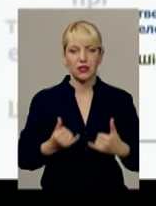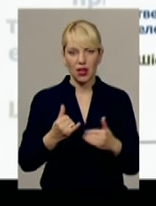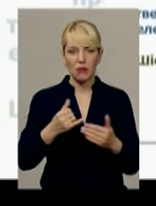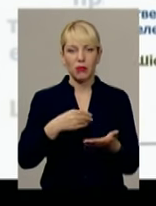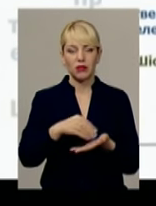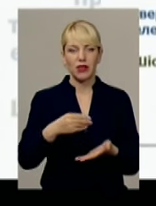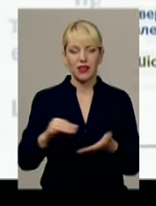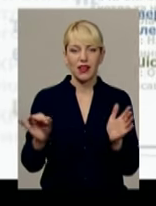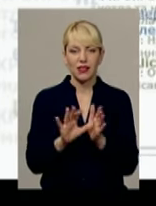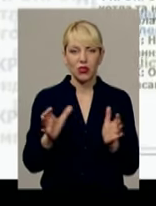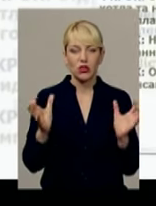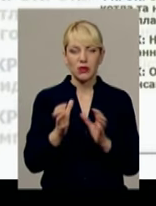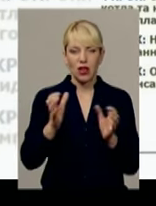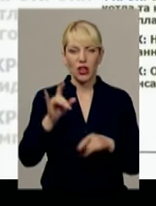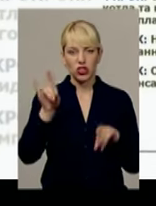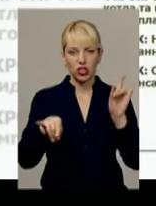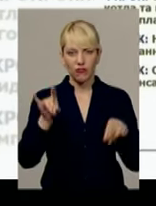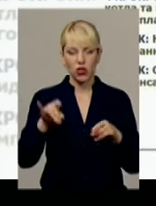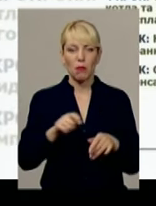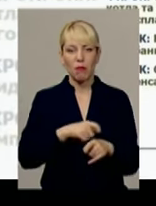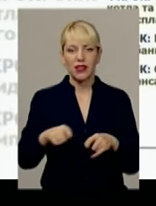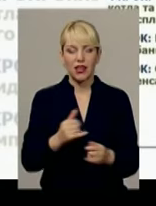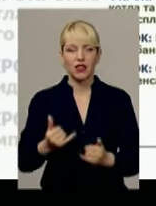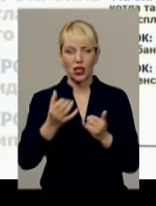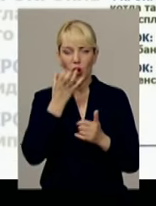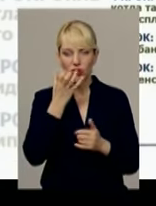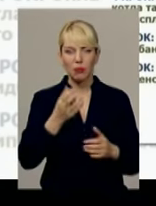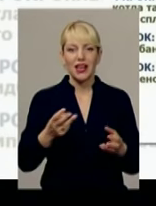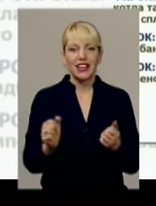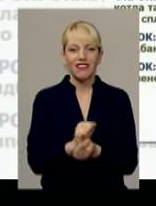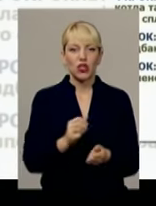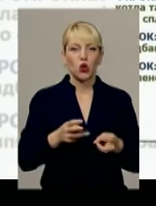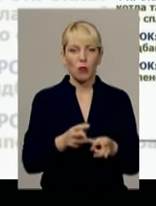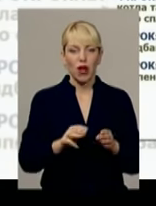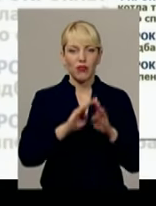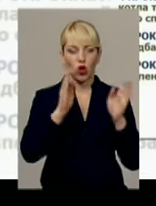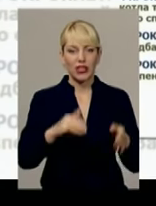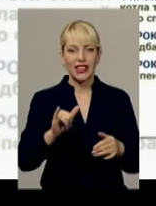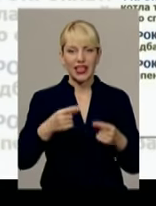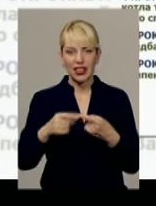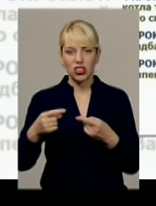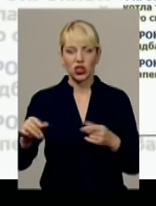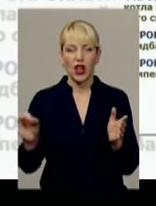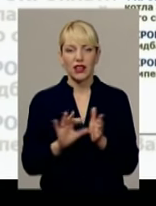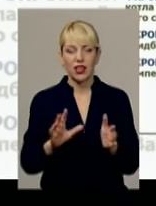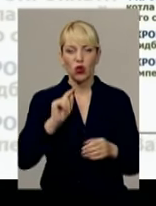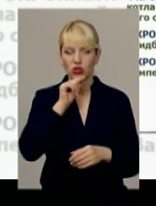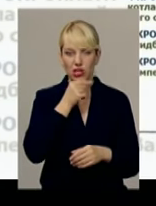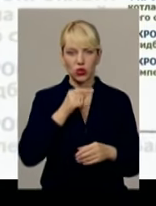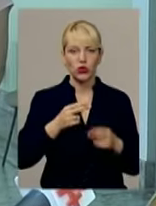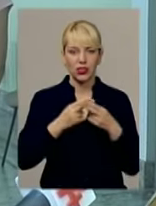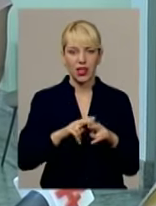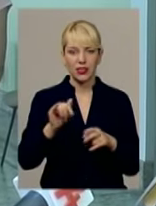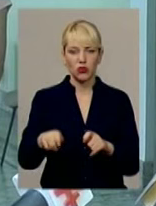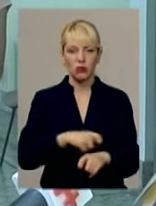енергозберігаючих вікон, матеріалів для утеплення, твердопаливних котлів та іншої енергоощадної техніки і матеріалів.